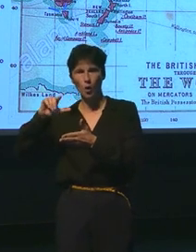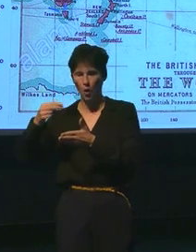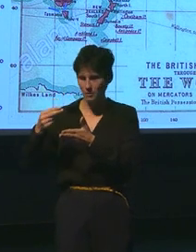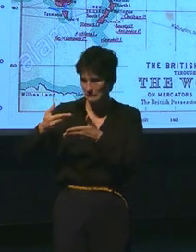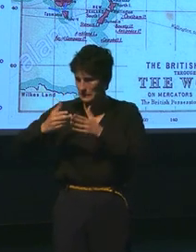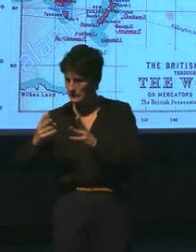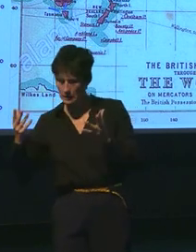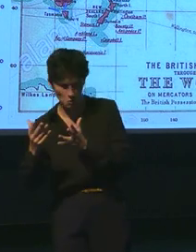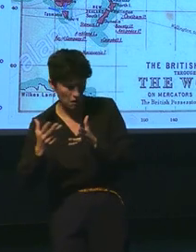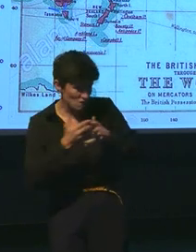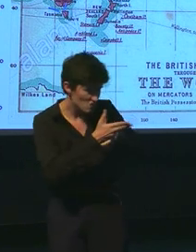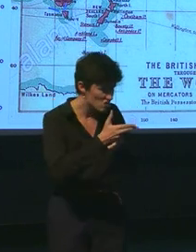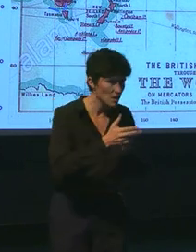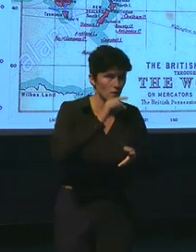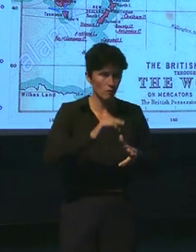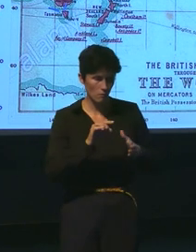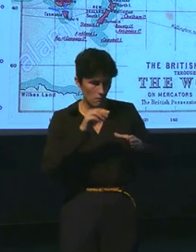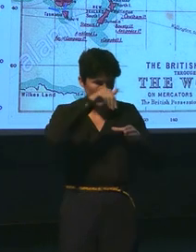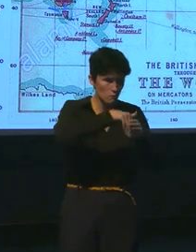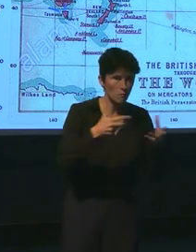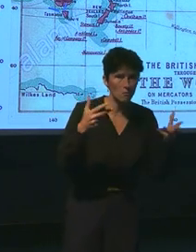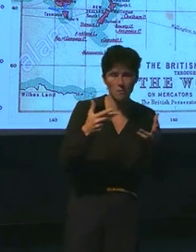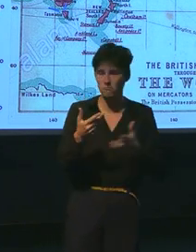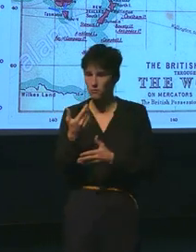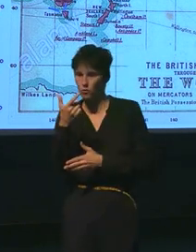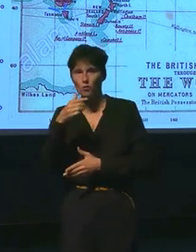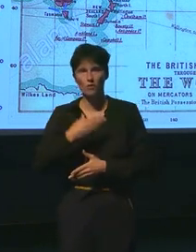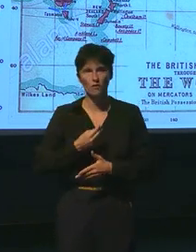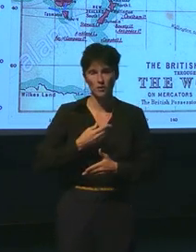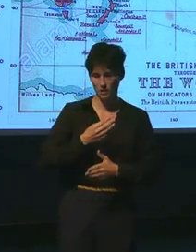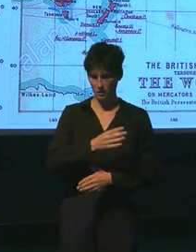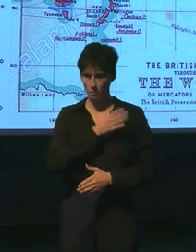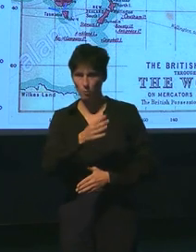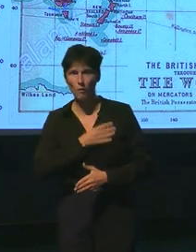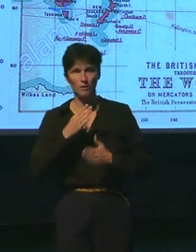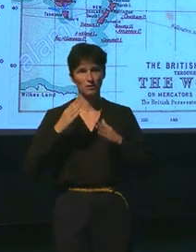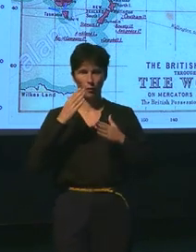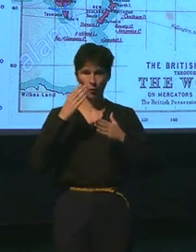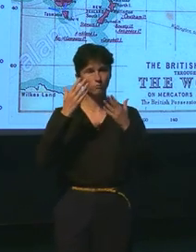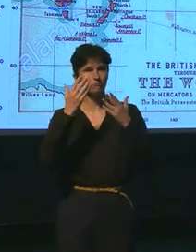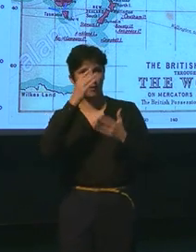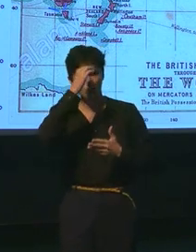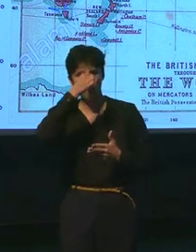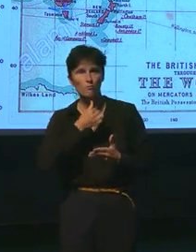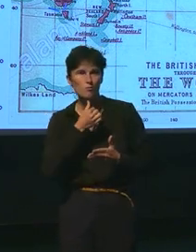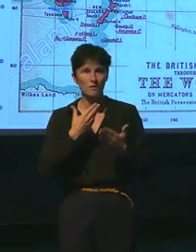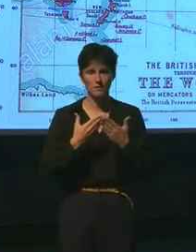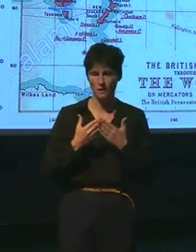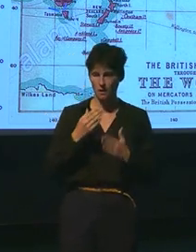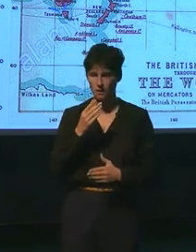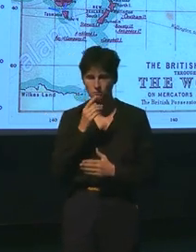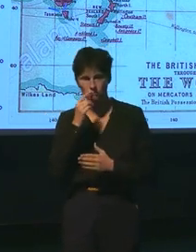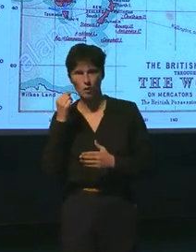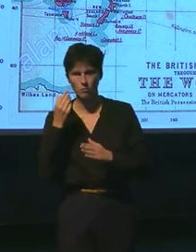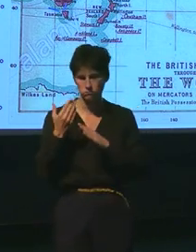Et à bord, il y a deux Français qui sont professeurs à un axe du muséum, et son attaché s'affiche de conseil, et puis, y a un homme en ligne, un